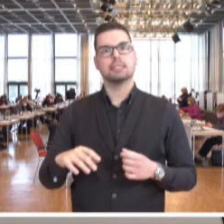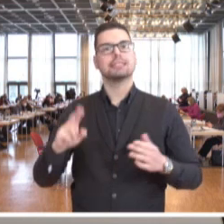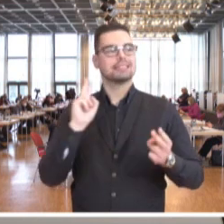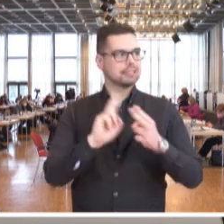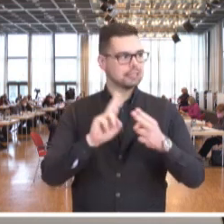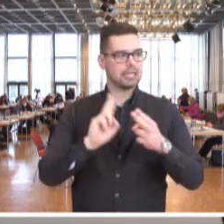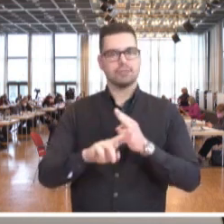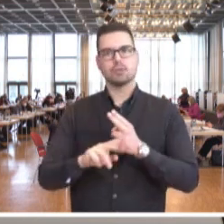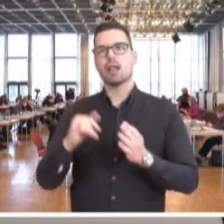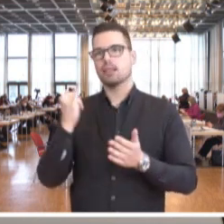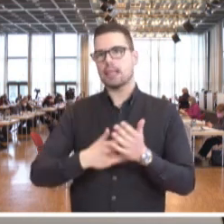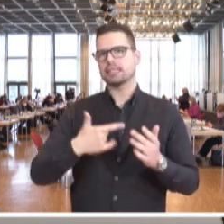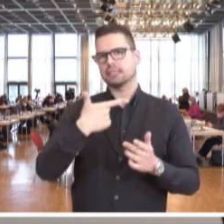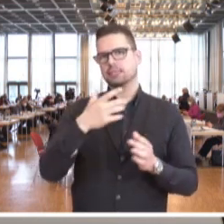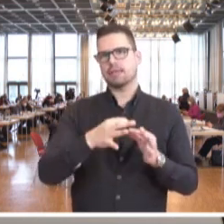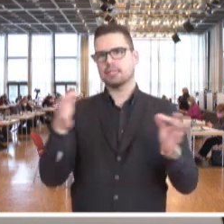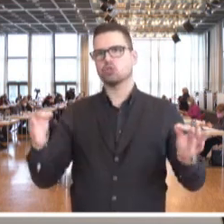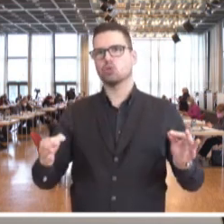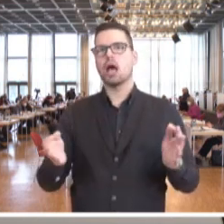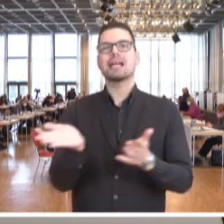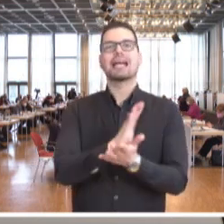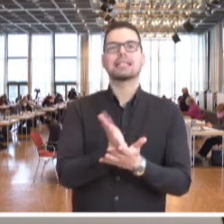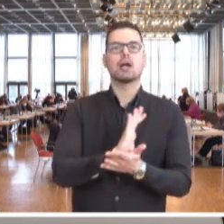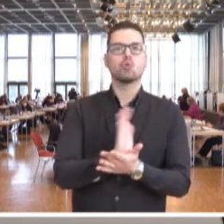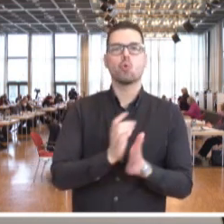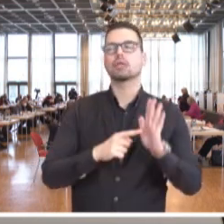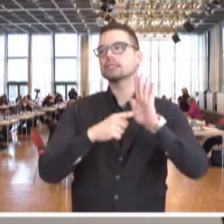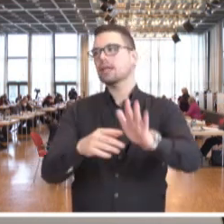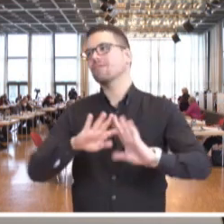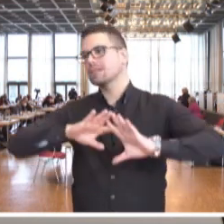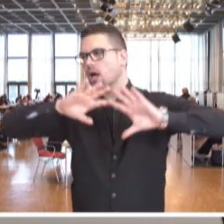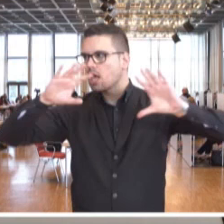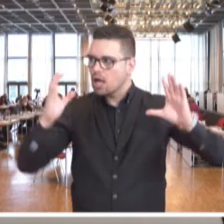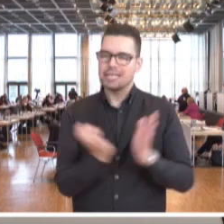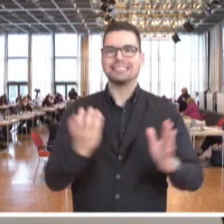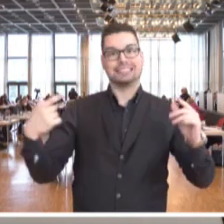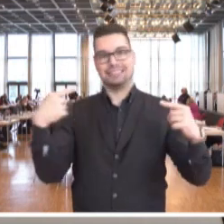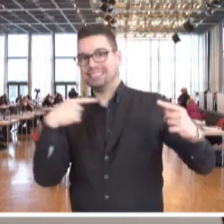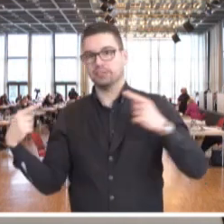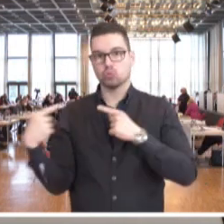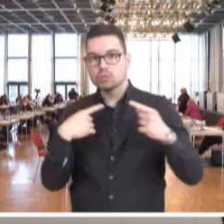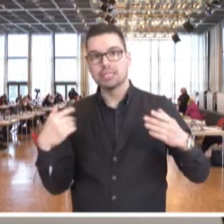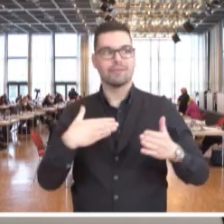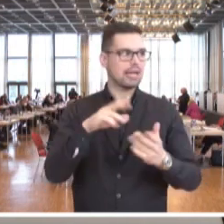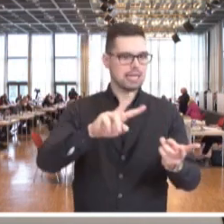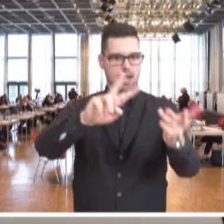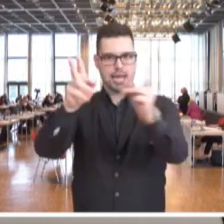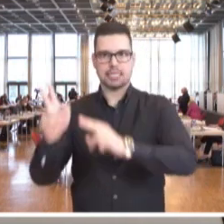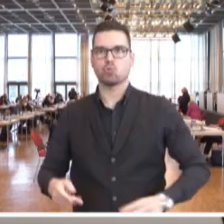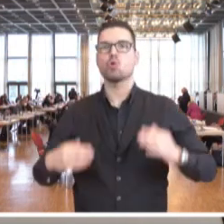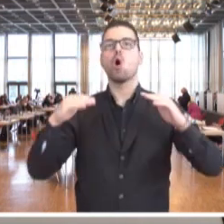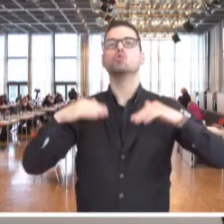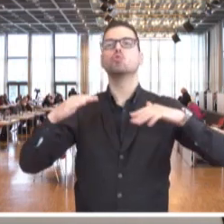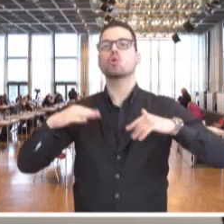es wurden ja auch schon in den letzten zwei Tagen Kataloge gezeigt, was man alles diskutieren möchte und wo es weitere Änderungen und